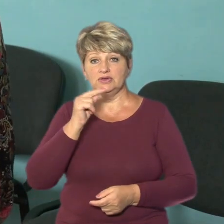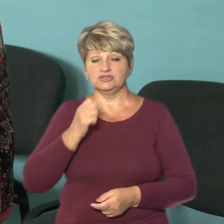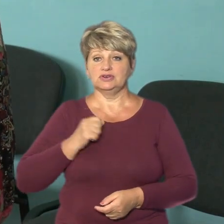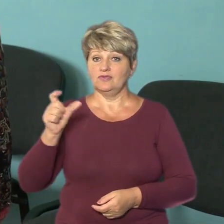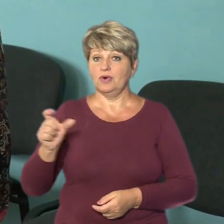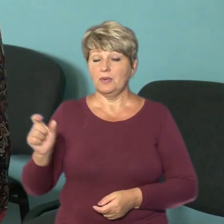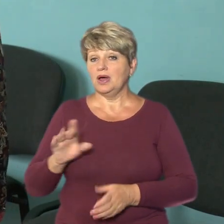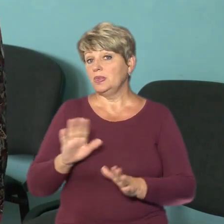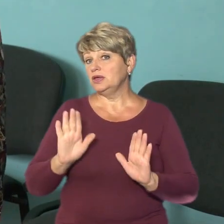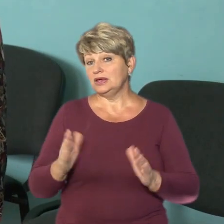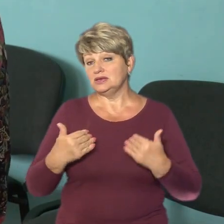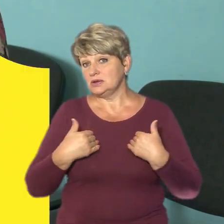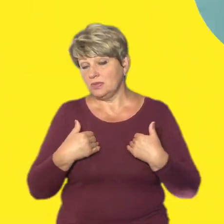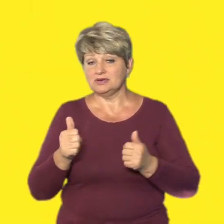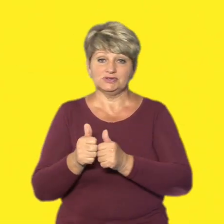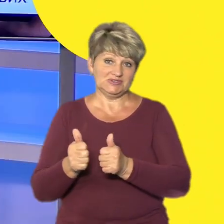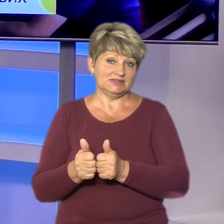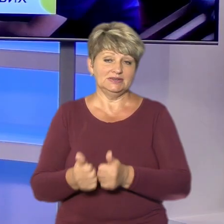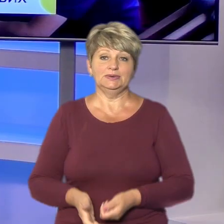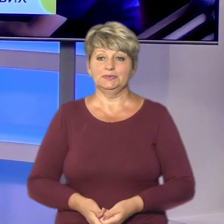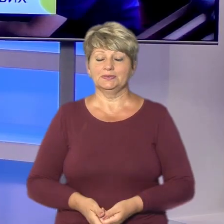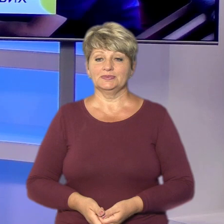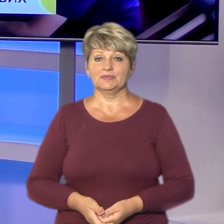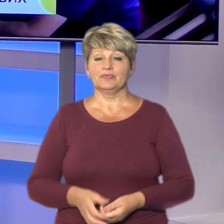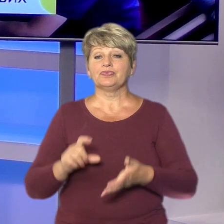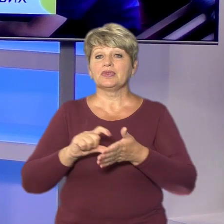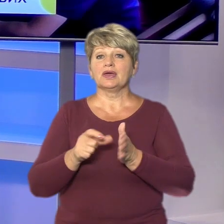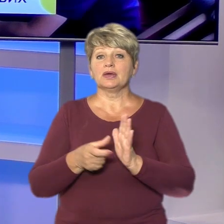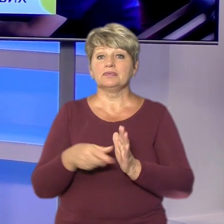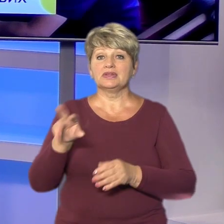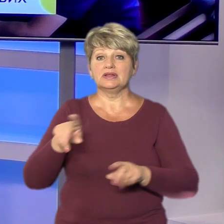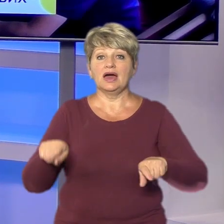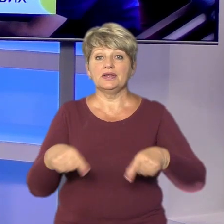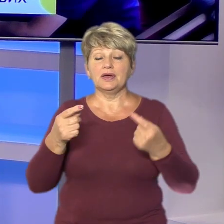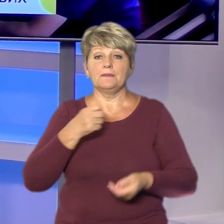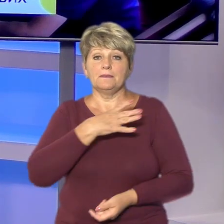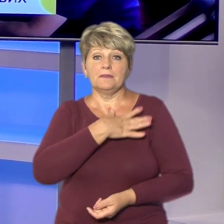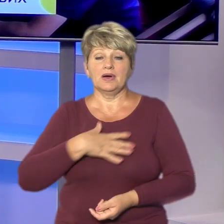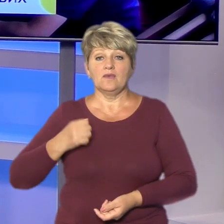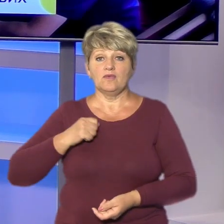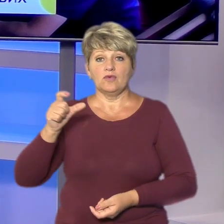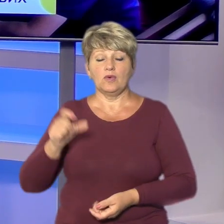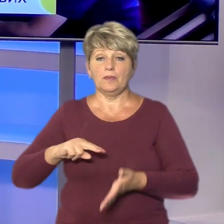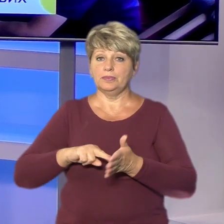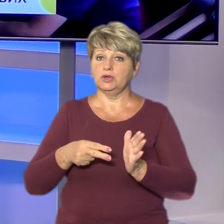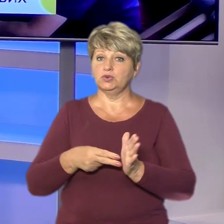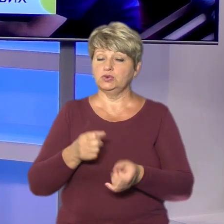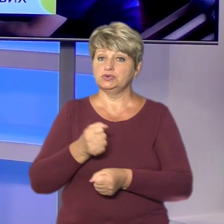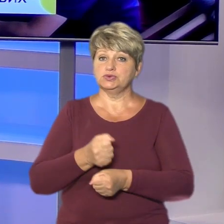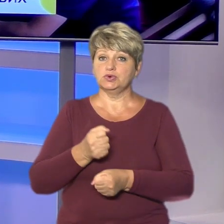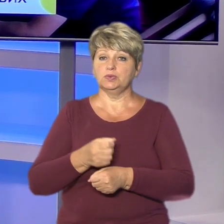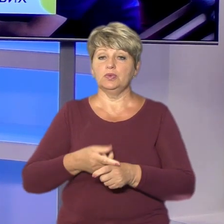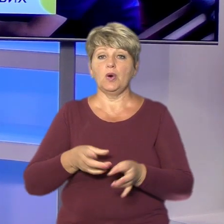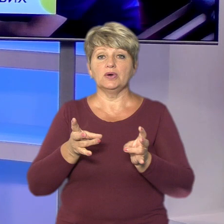сусіди. Ну, хто як може. Кімнату для реабілітації поранених військових планують зробити у